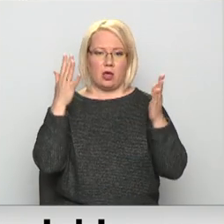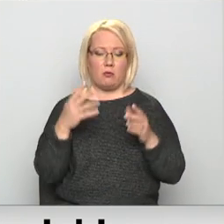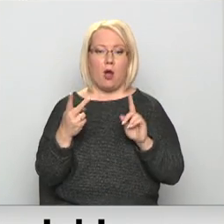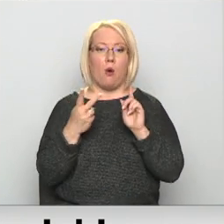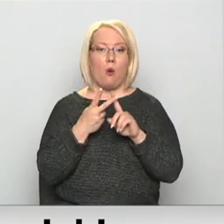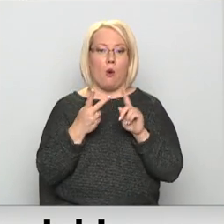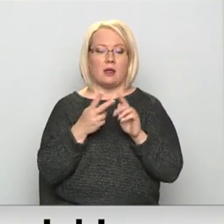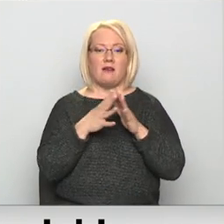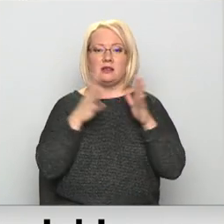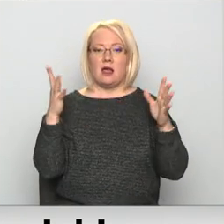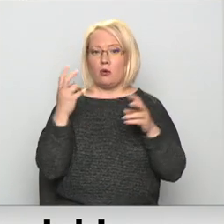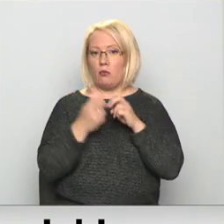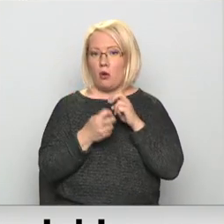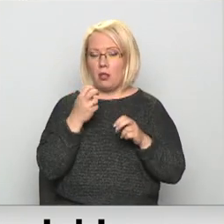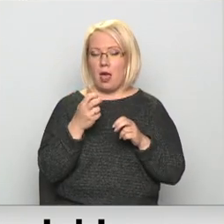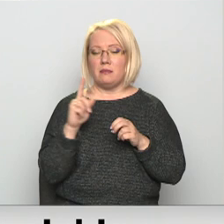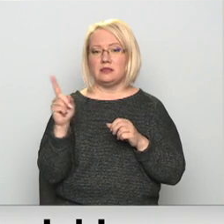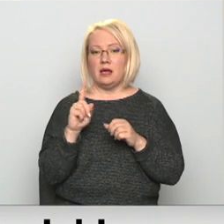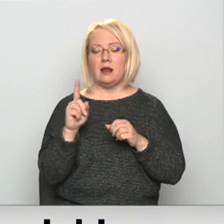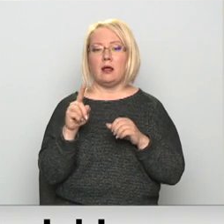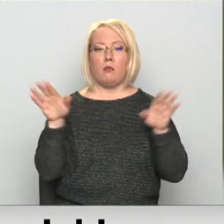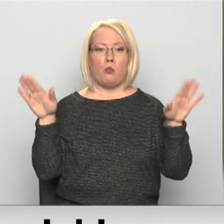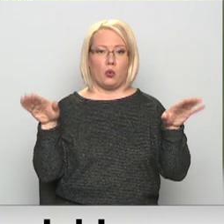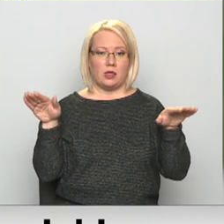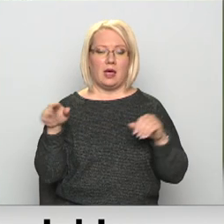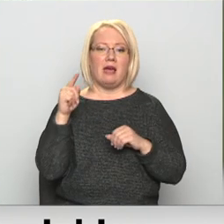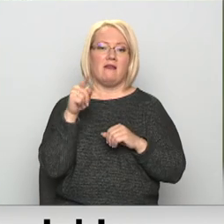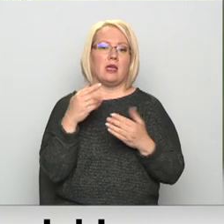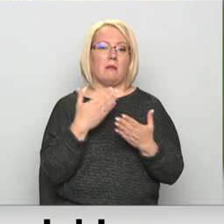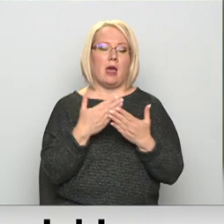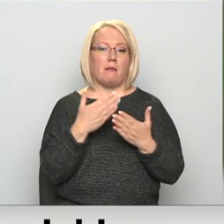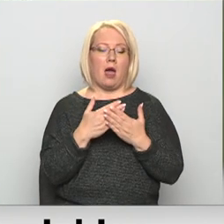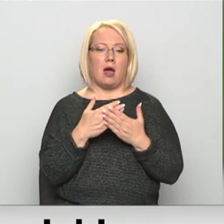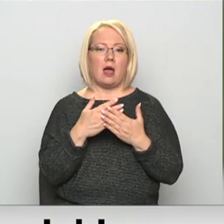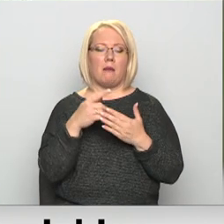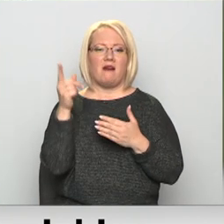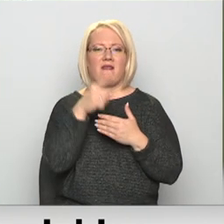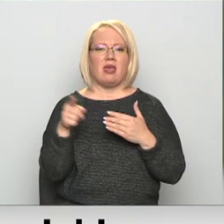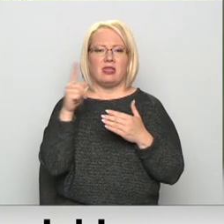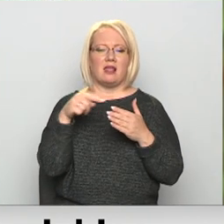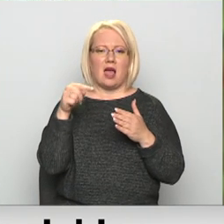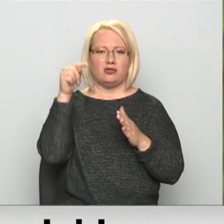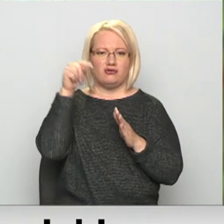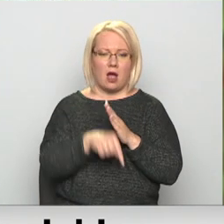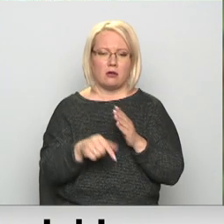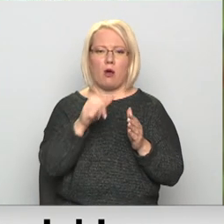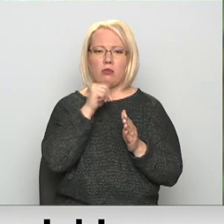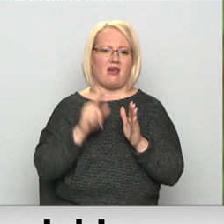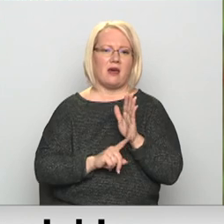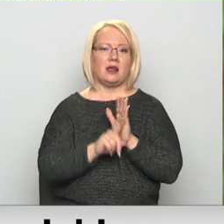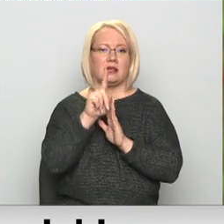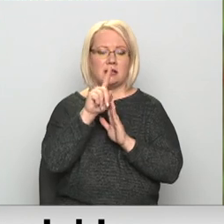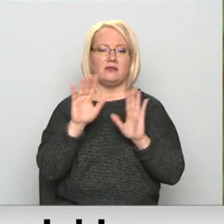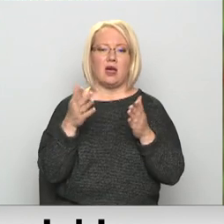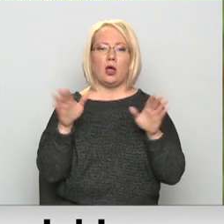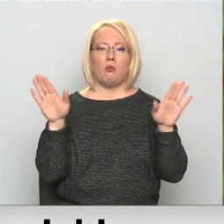Otra lielākā grupa, kura jāglābja visbiežāk, ir putni, kuri piemēram ielido ventilācijas šaktā un nespēja izkļūt laukā, vai